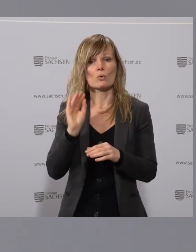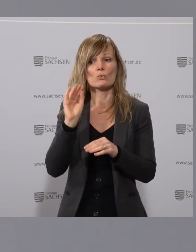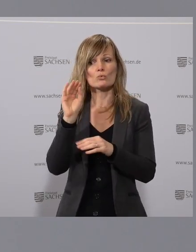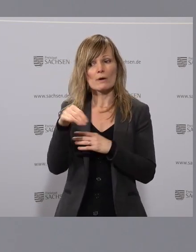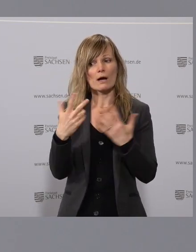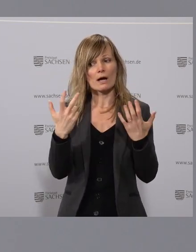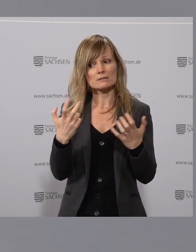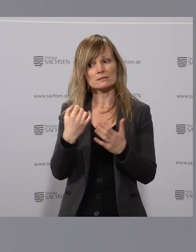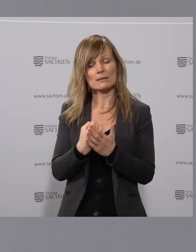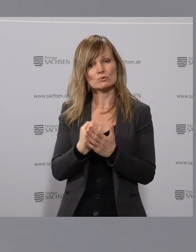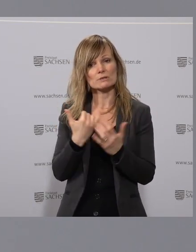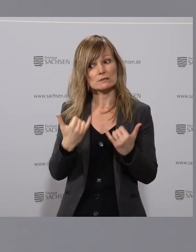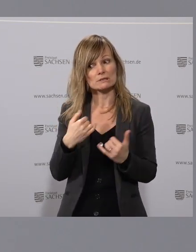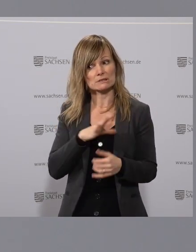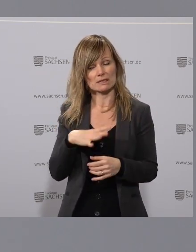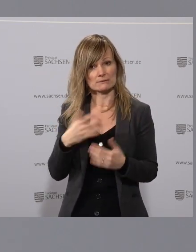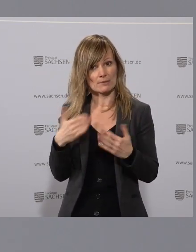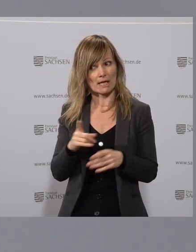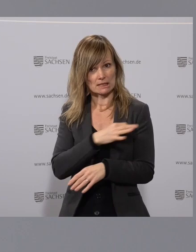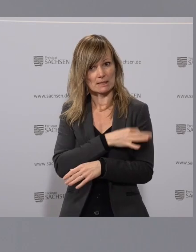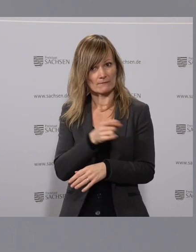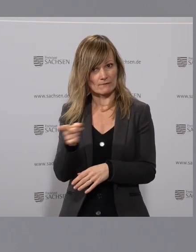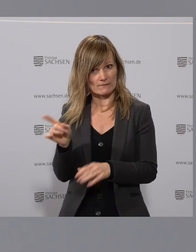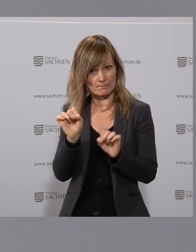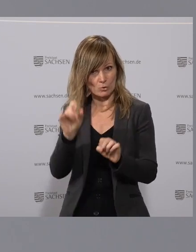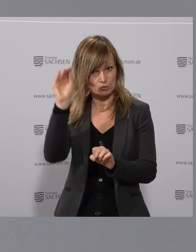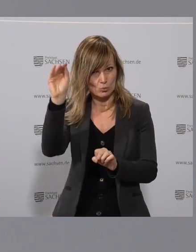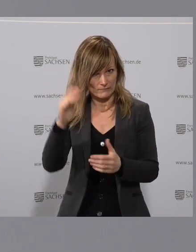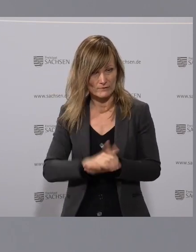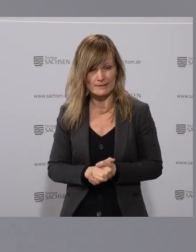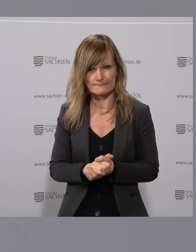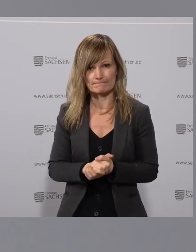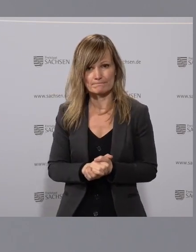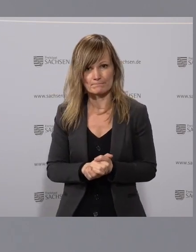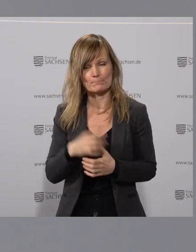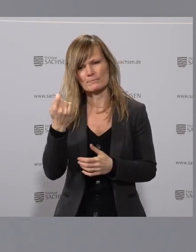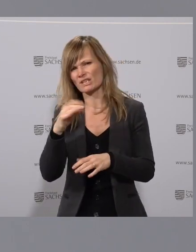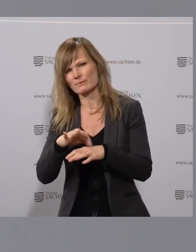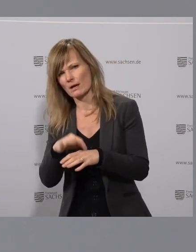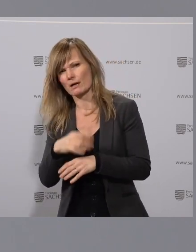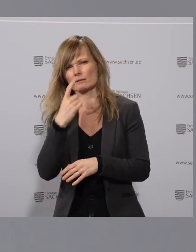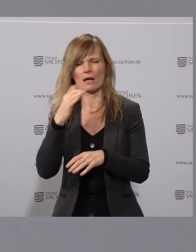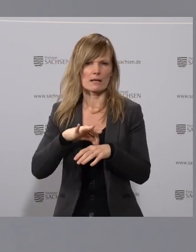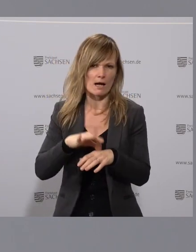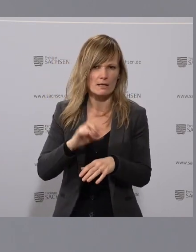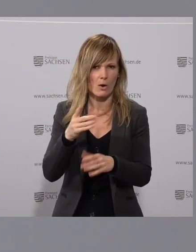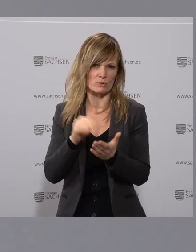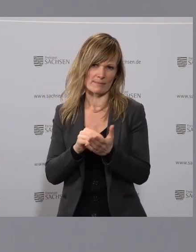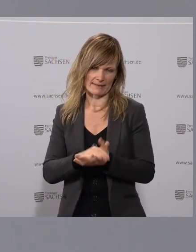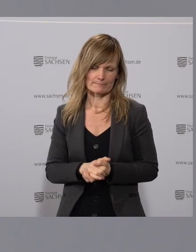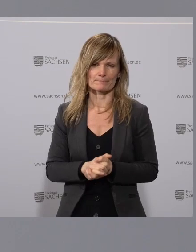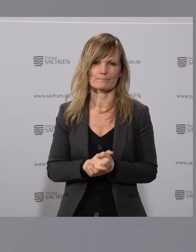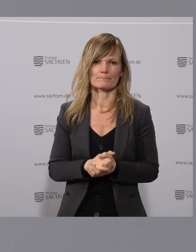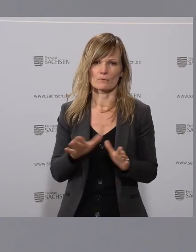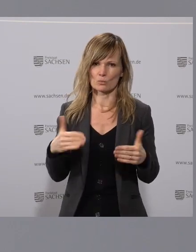haben sich zurzeit in Sachsen bereit erklärt, das Impfen eben auch in der Zukunft mitzugestalten. Betriebsärzte und Zahnärzte sind ebenfalls im